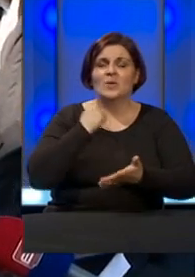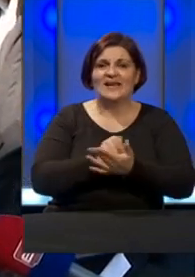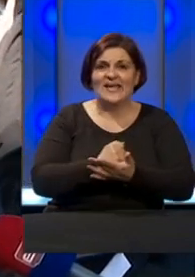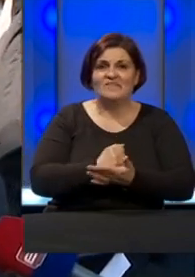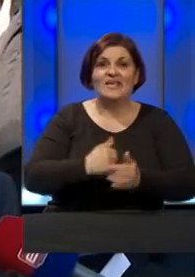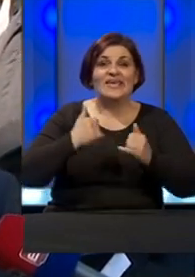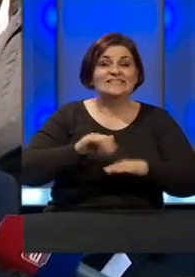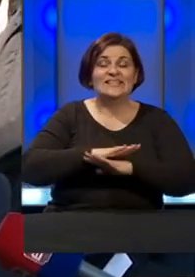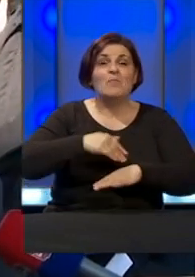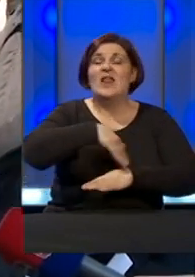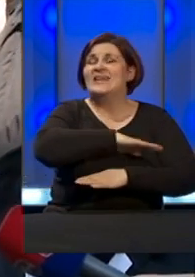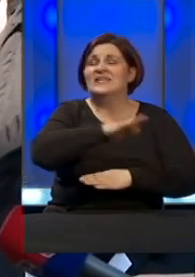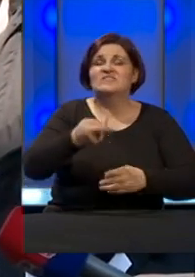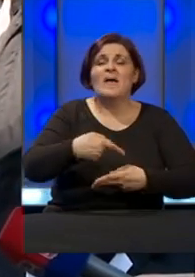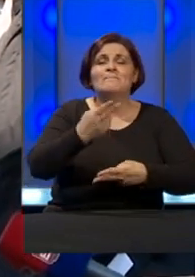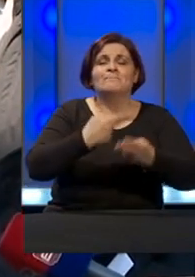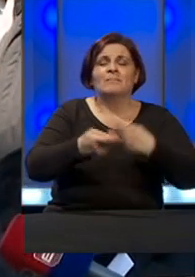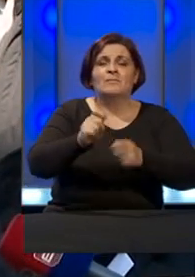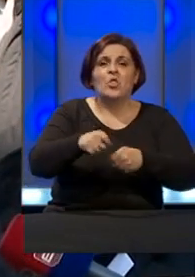Sad idemo na sve poljoprivredne proizvedjače.